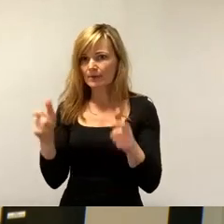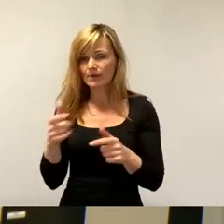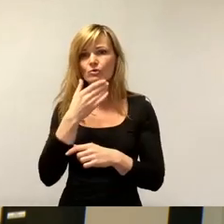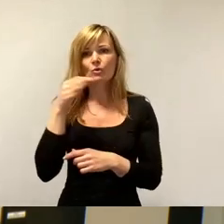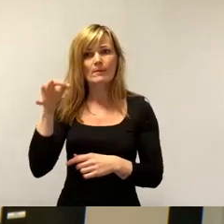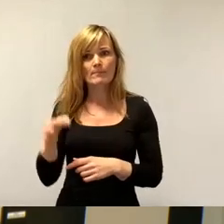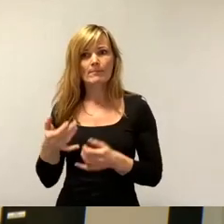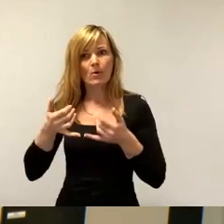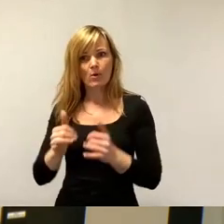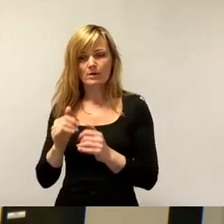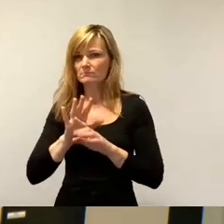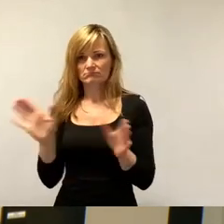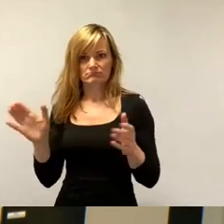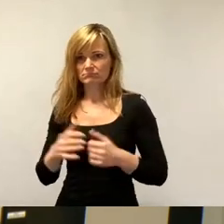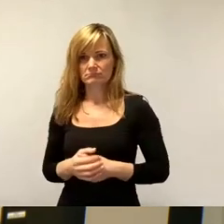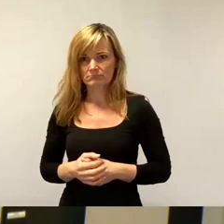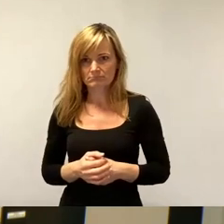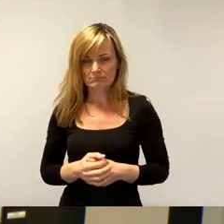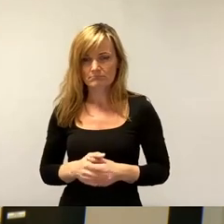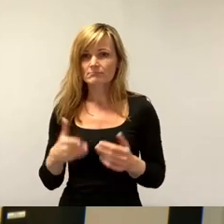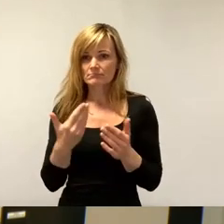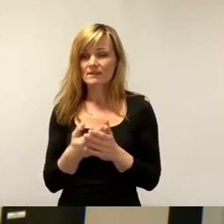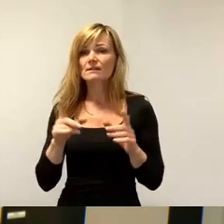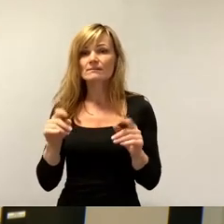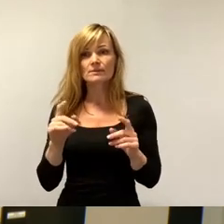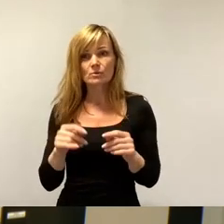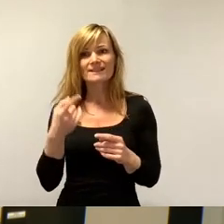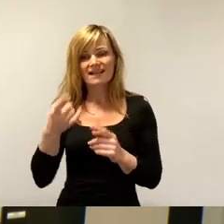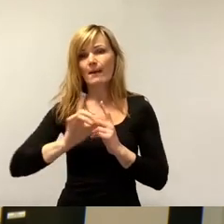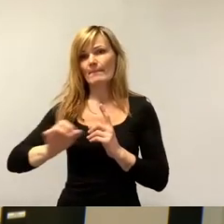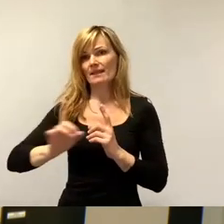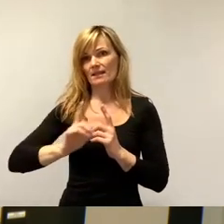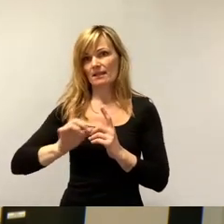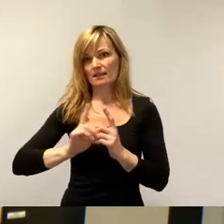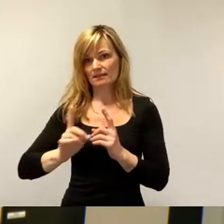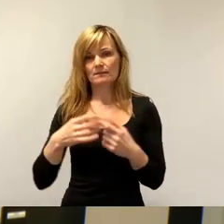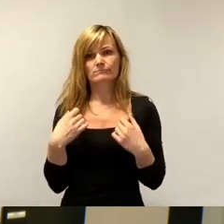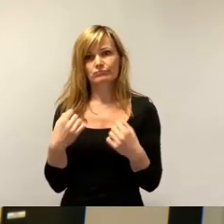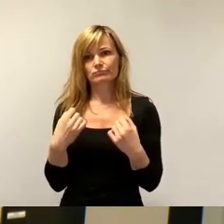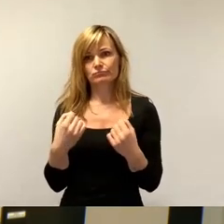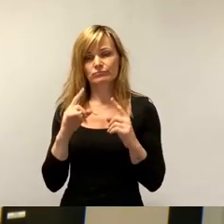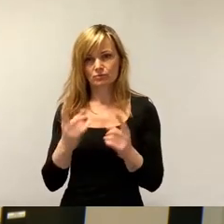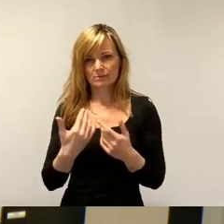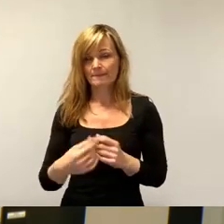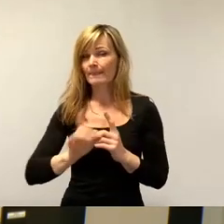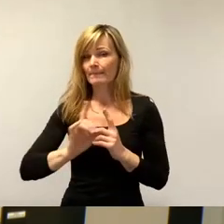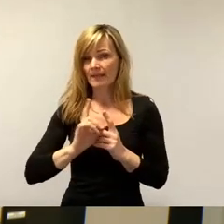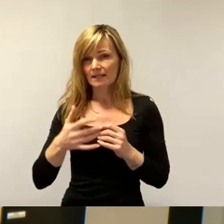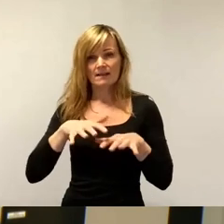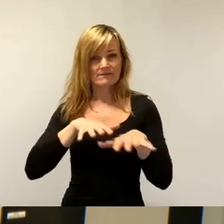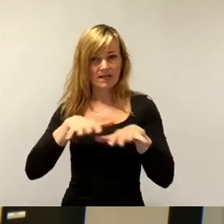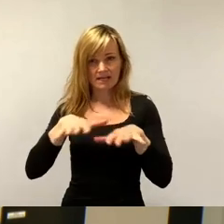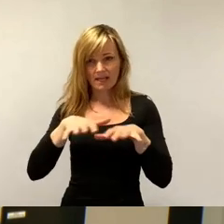heißt, das sind die Stadtteile, durch die dann gependelt wird. Der Pendlerverkehr wird durch diesen Stadtteil fahren.